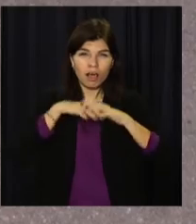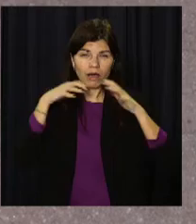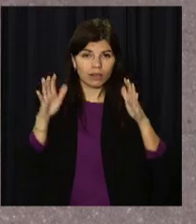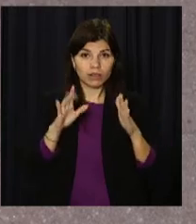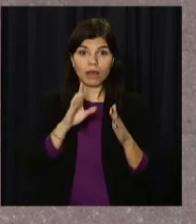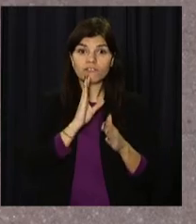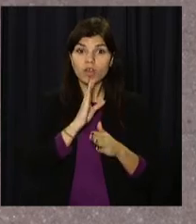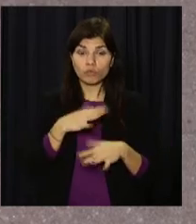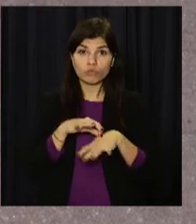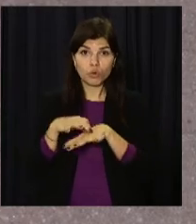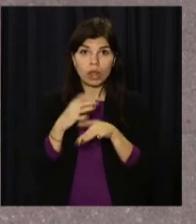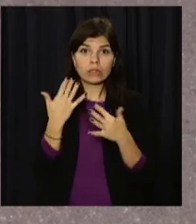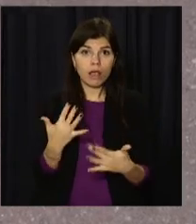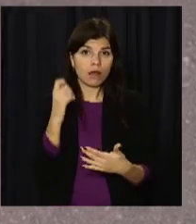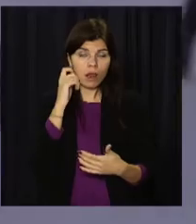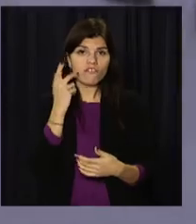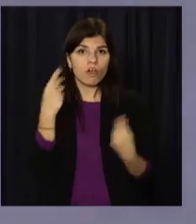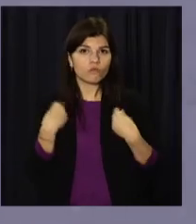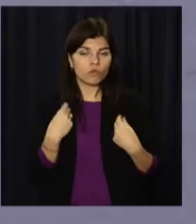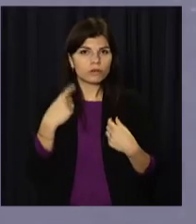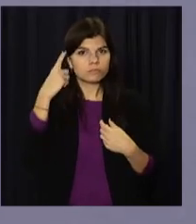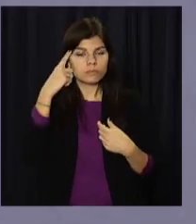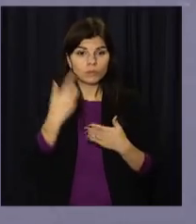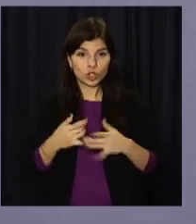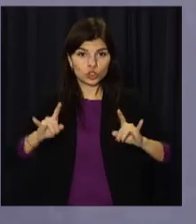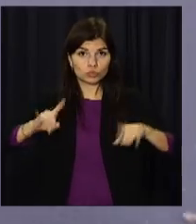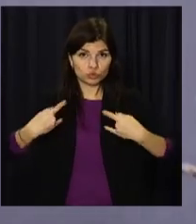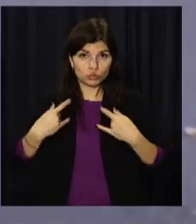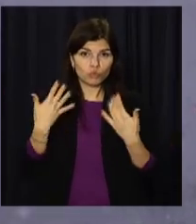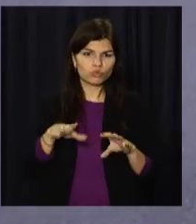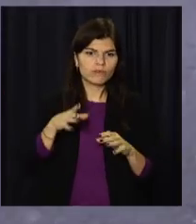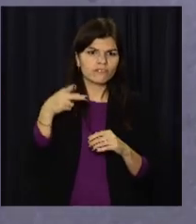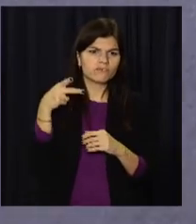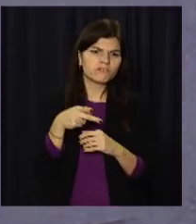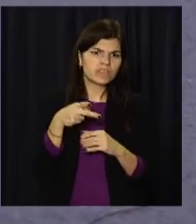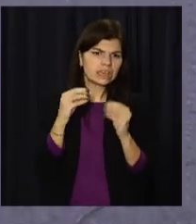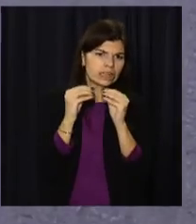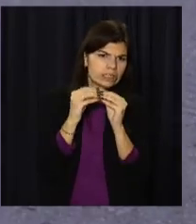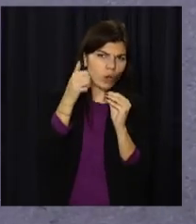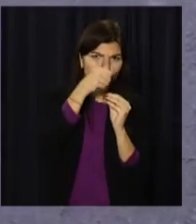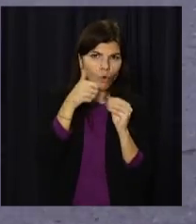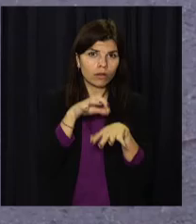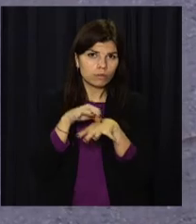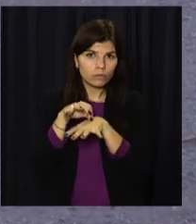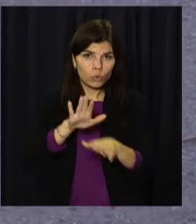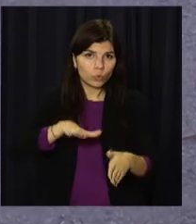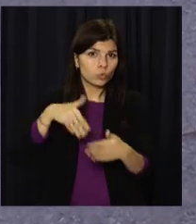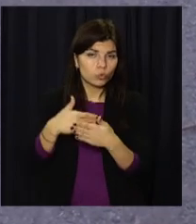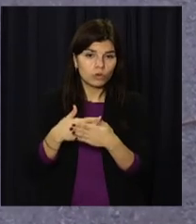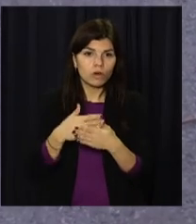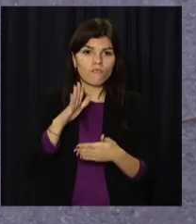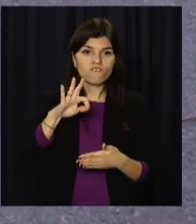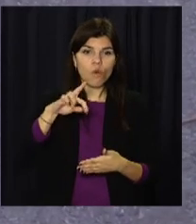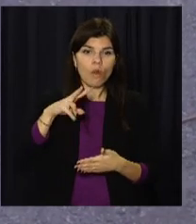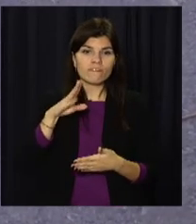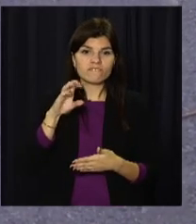купівлі речей жінки підходять і з розумом. Цим штаням теж десь, мабуть, з 2010 року. Вольвет –